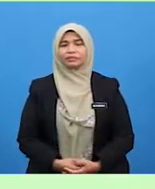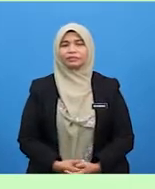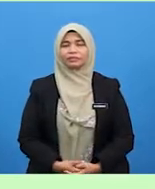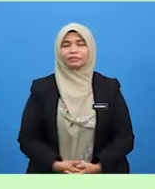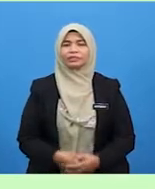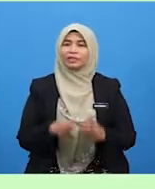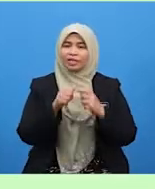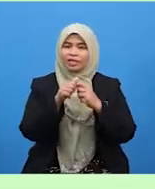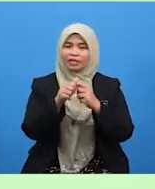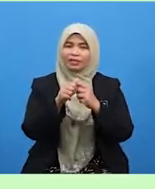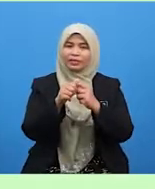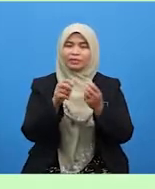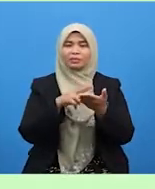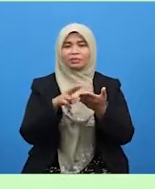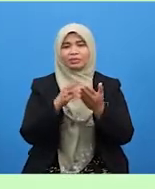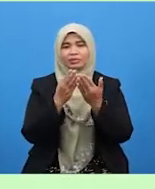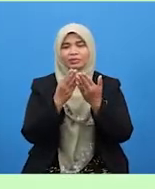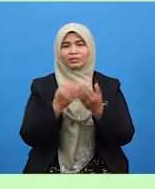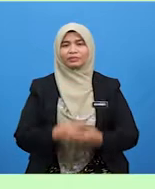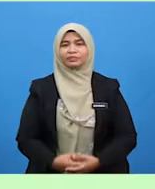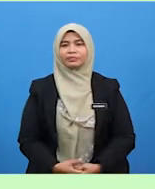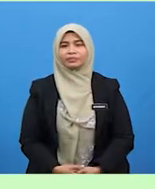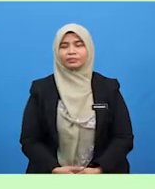Ikut bacaan doa ini.